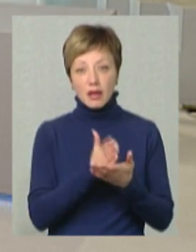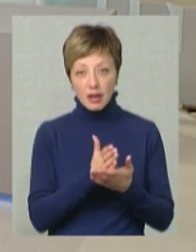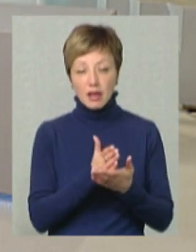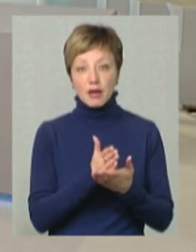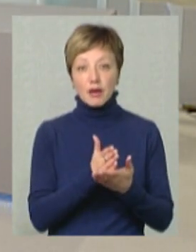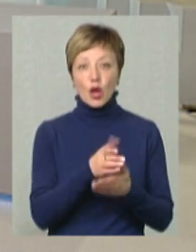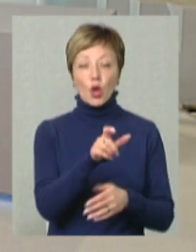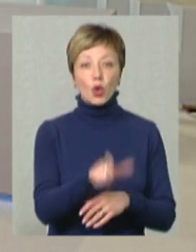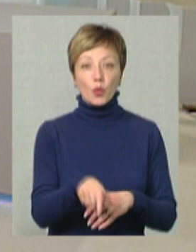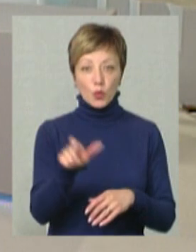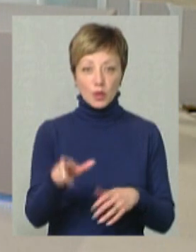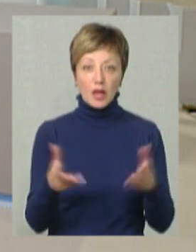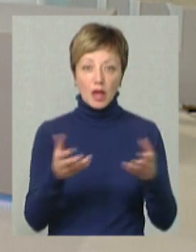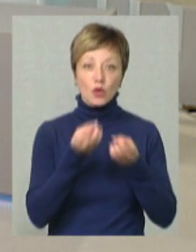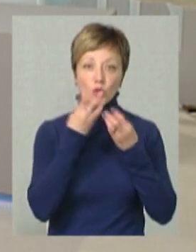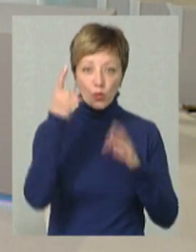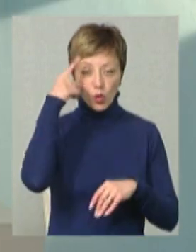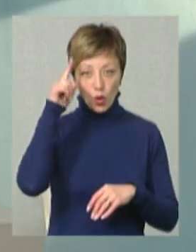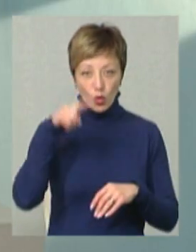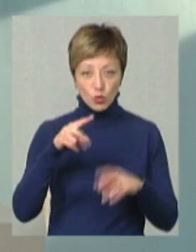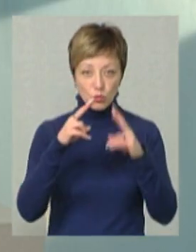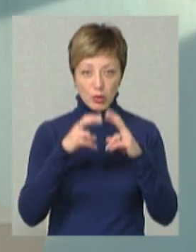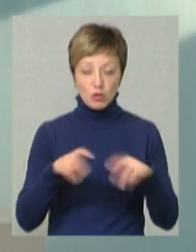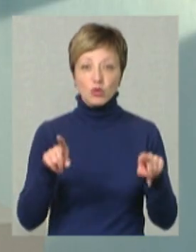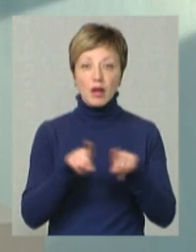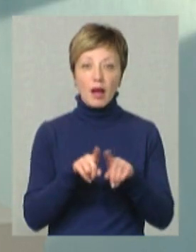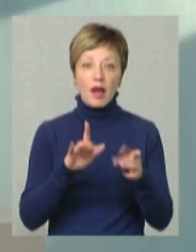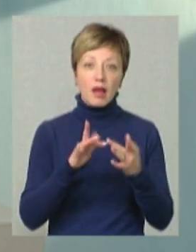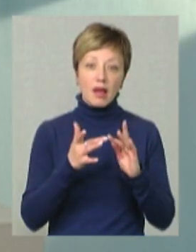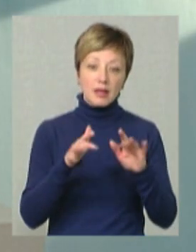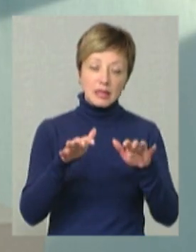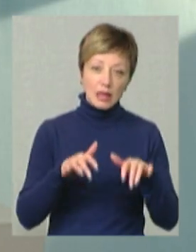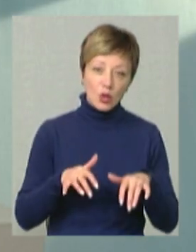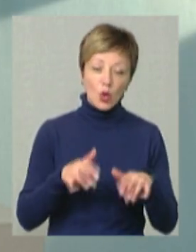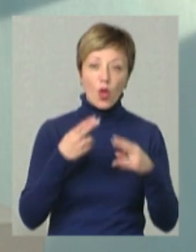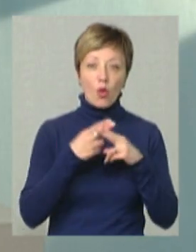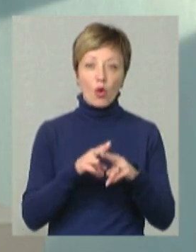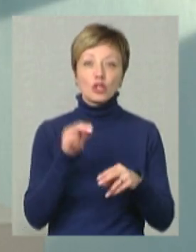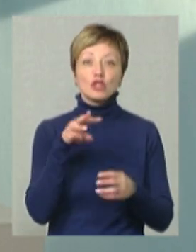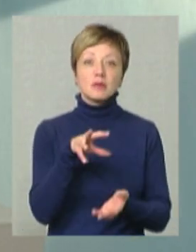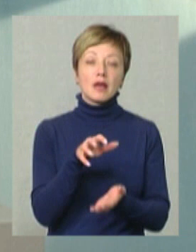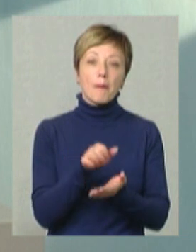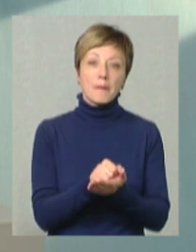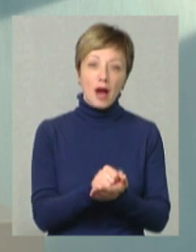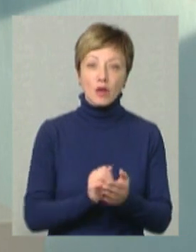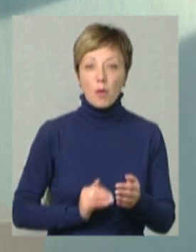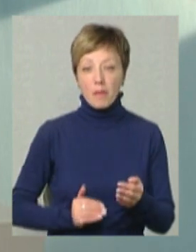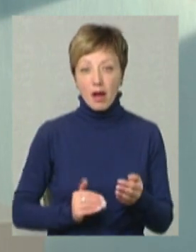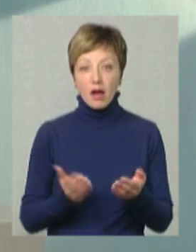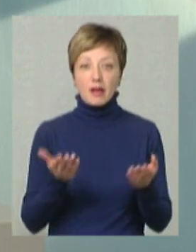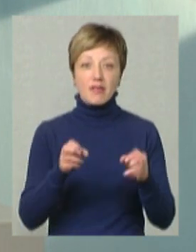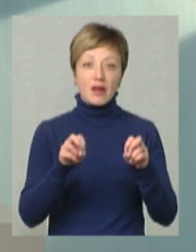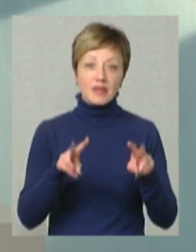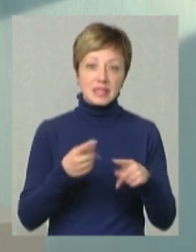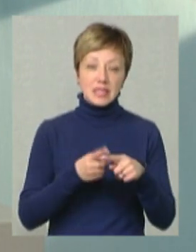звісно, люди, які добре розуміються, що таке IT-технології, чим займаються IT-компанії і